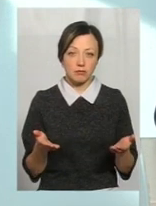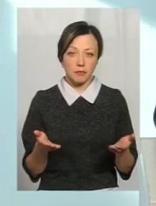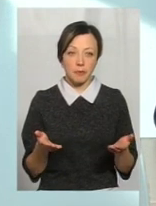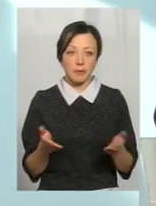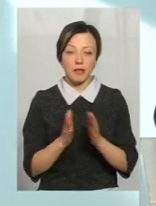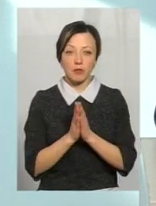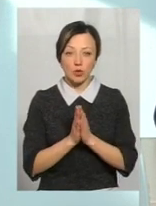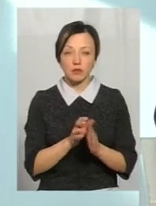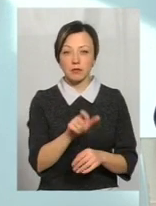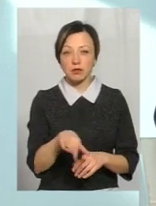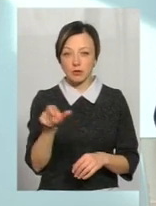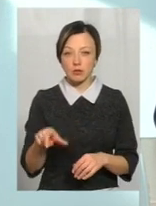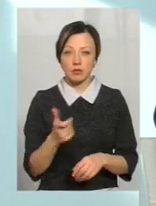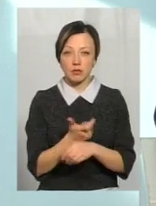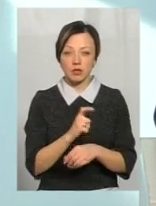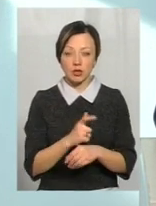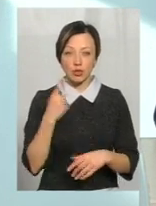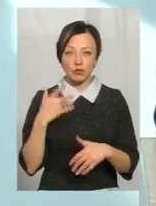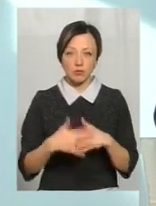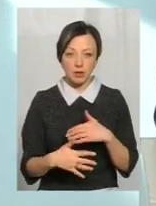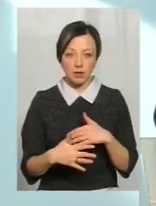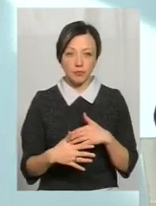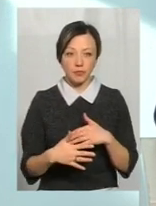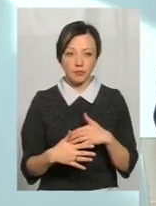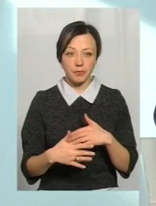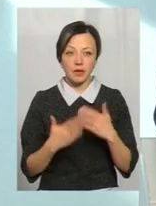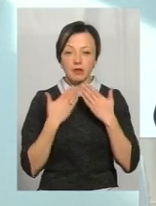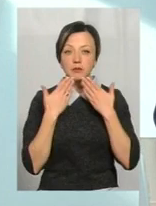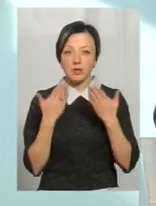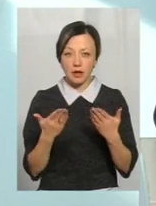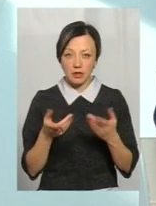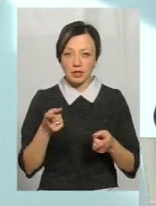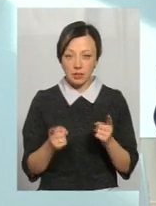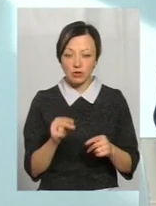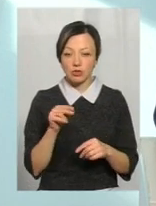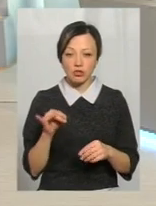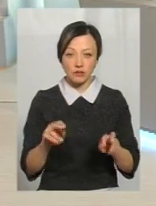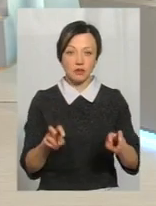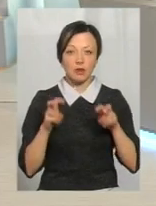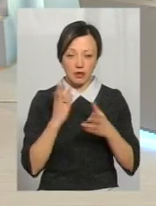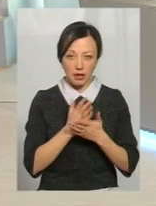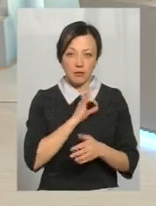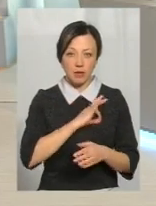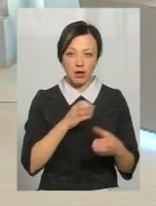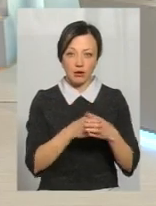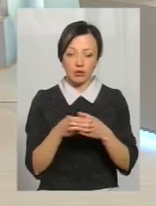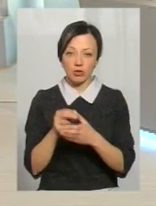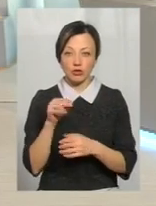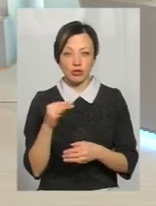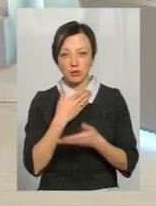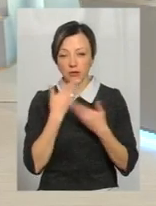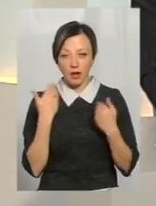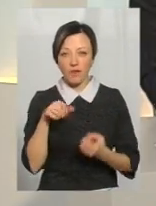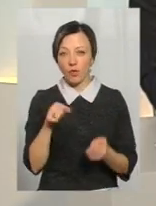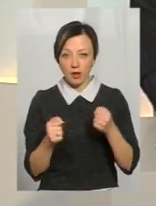просимо пасажирів, для того, щоб було більше розуміння, спитати, дійсно, чи в салоні перебувають пасажири пільгових категорій, не перебувають.